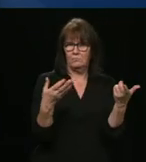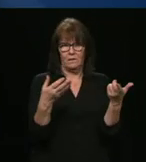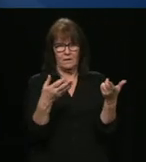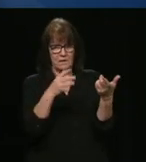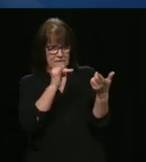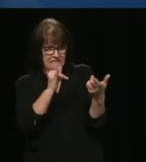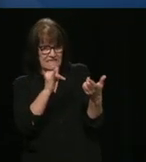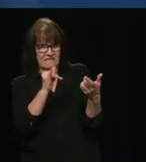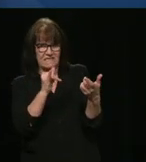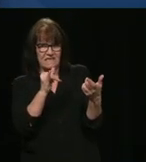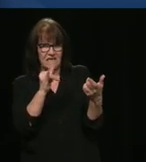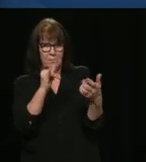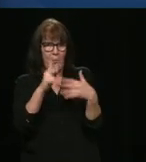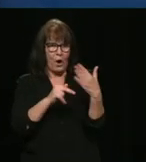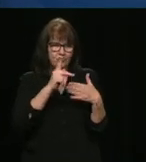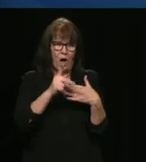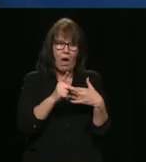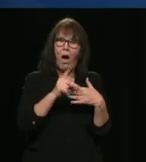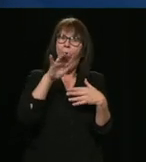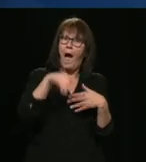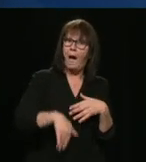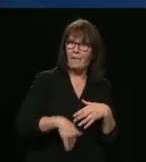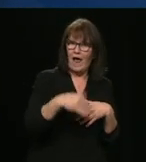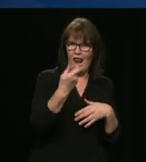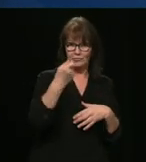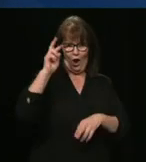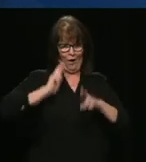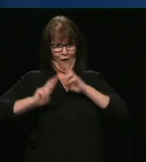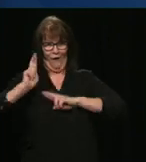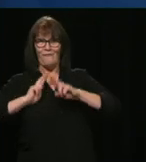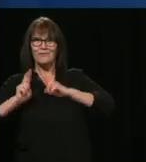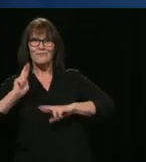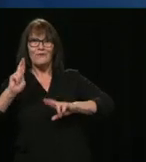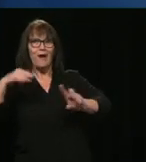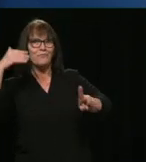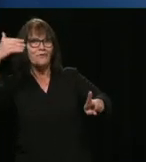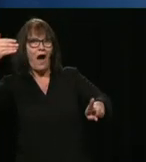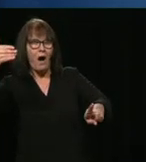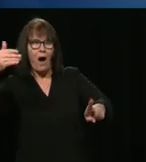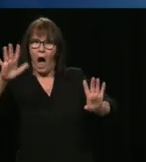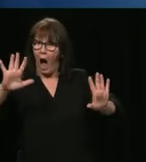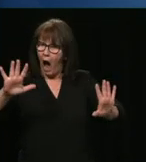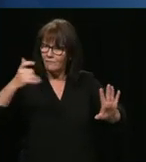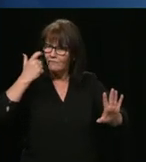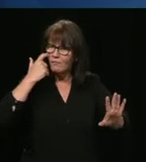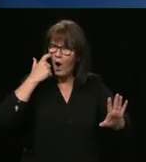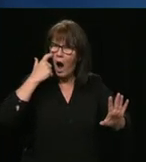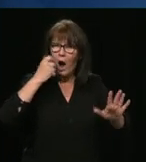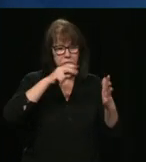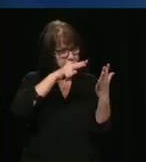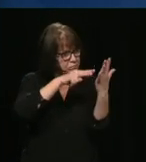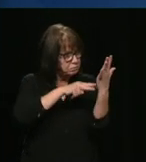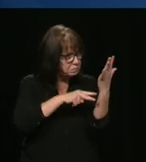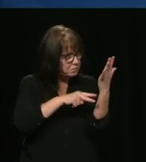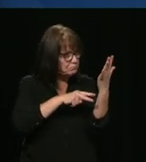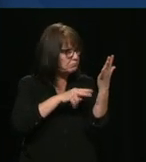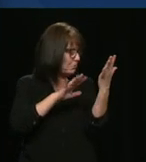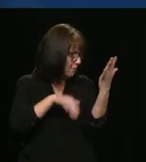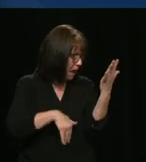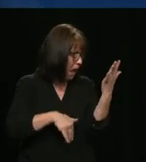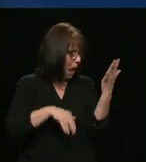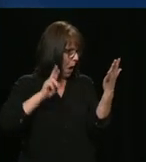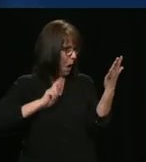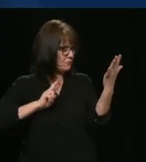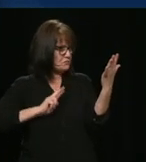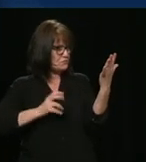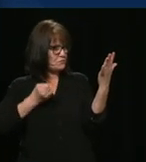importants, on va l'étudier pour voir si ça améliore les revenus nets du gouvernement du Québec pour mieux